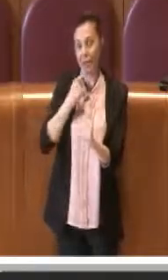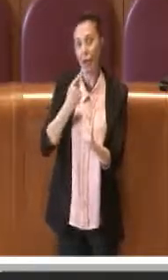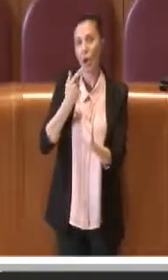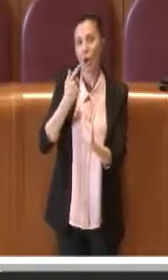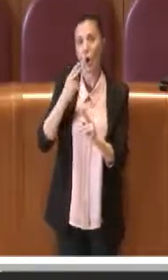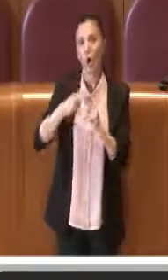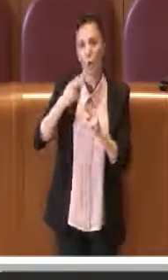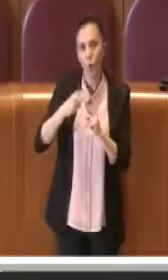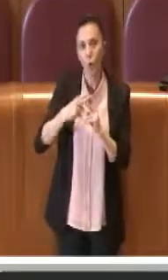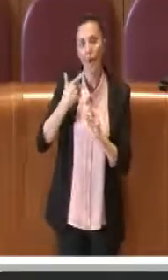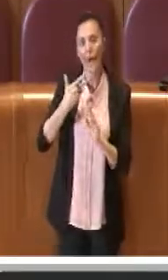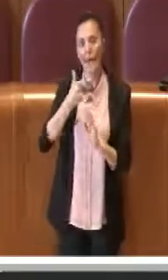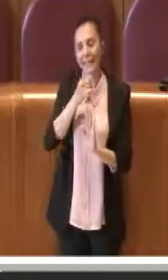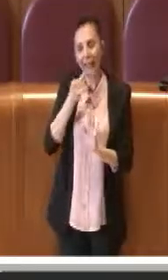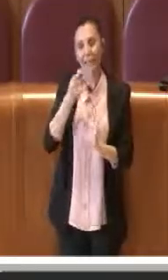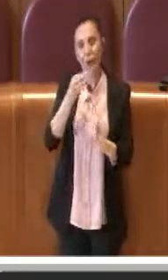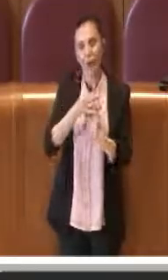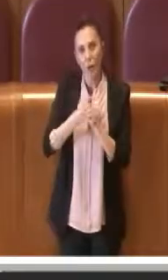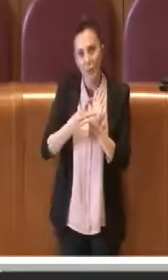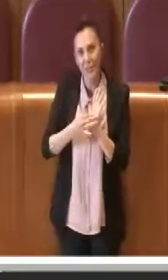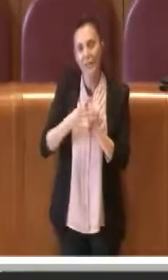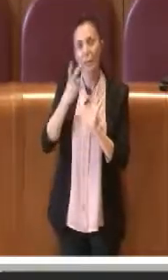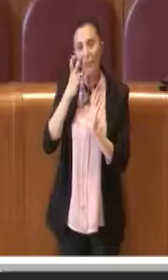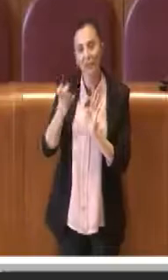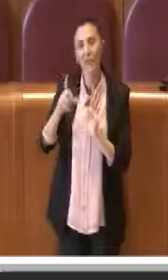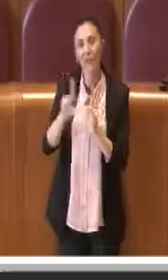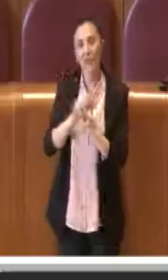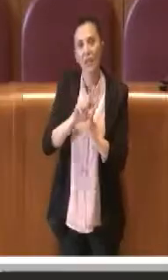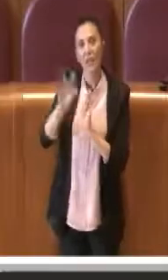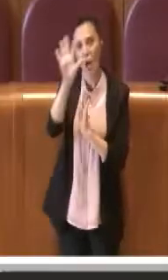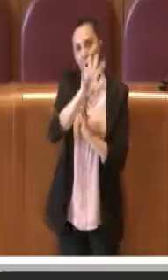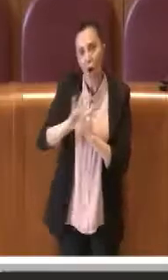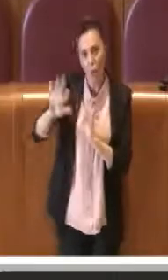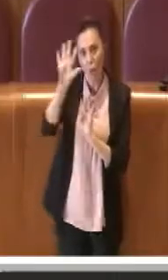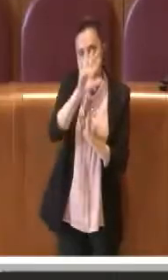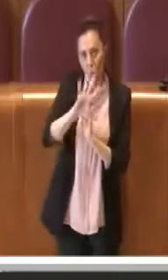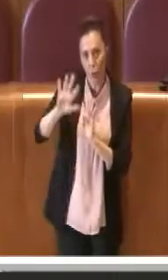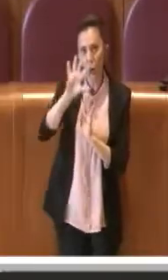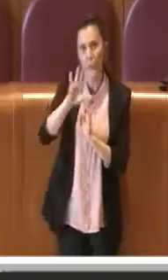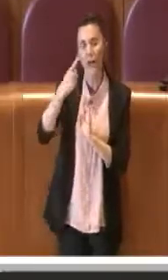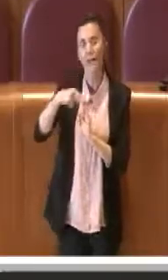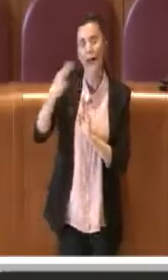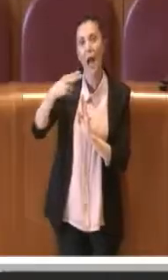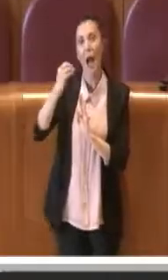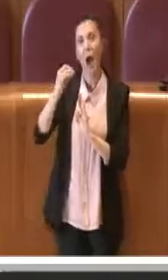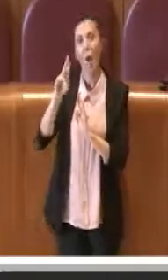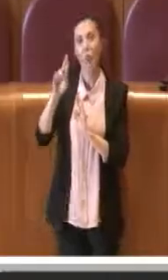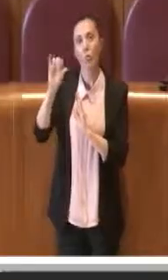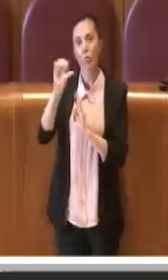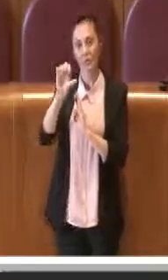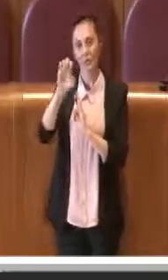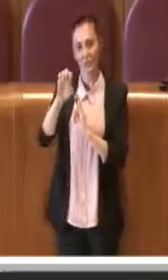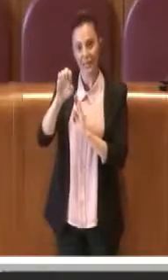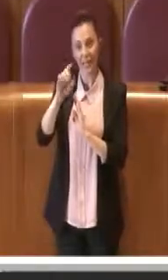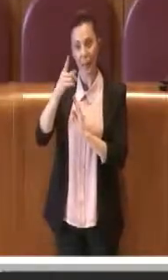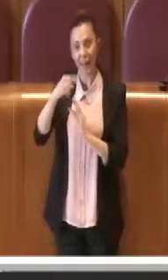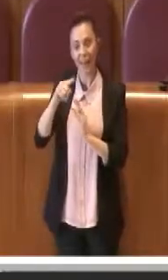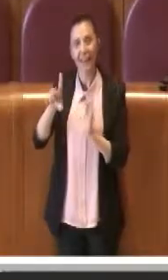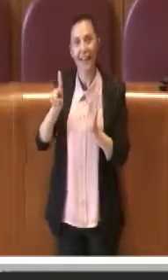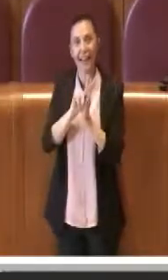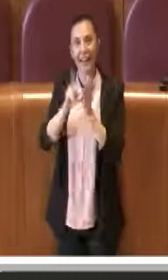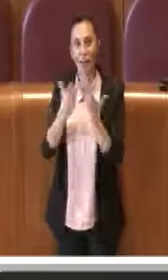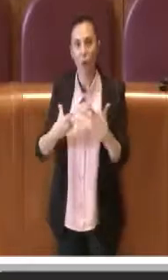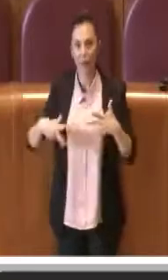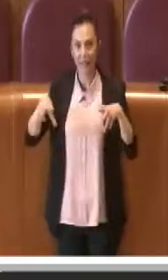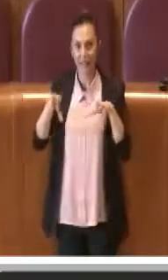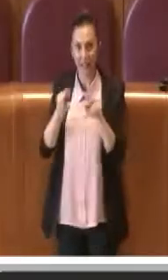roma corrisponde requisiti previsti alla legislazione europea in materia di in house providing e quindi potrebbe accedere alle agevolazioni previste al decreto rilancio cosa che